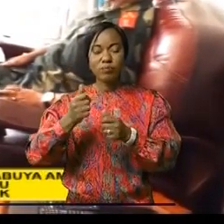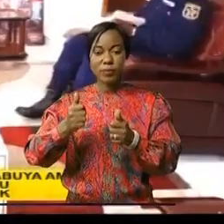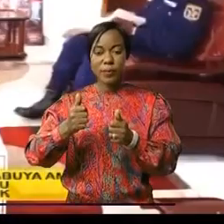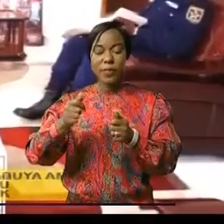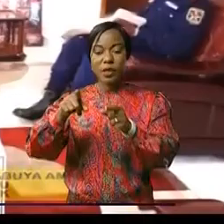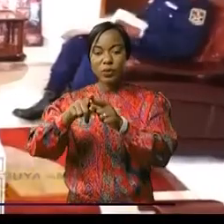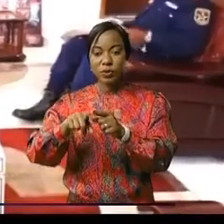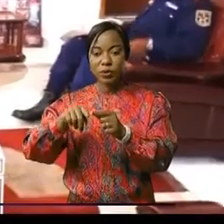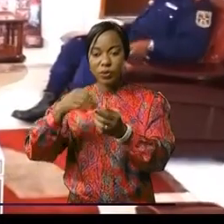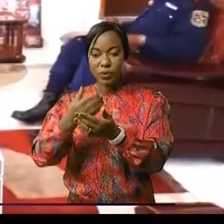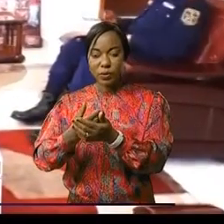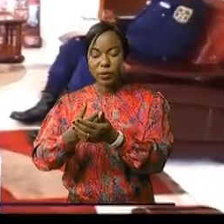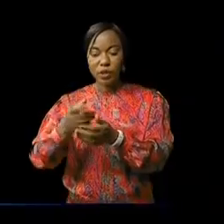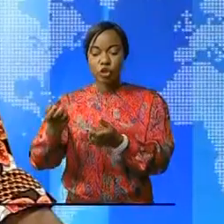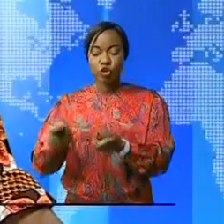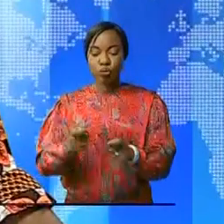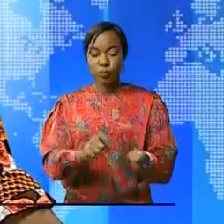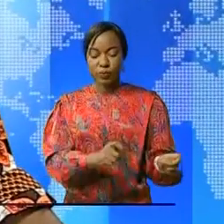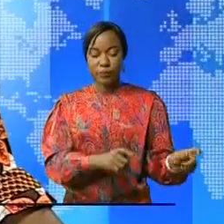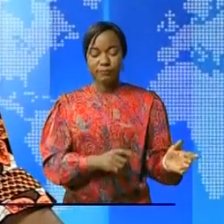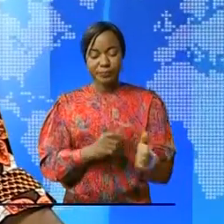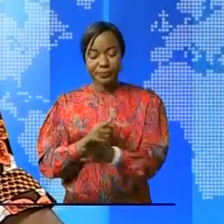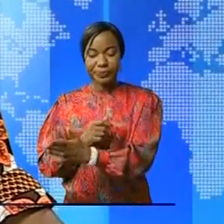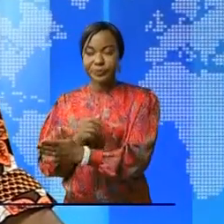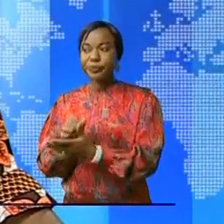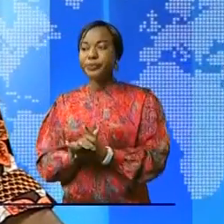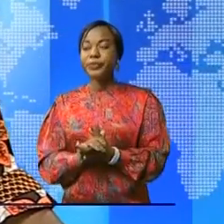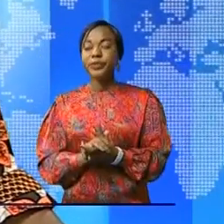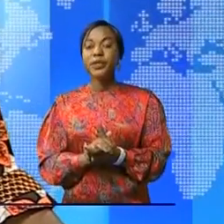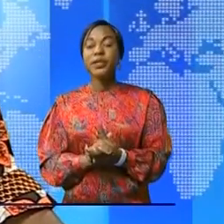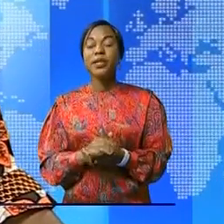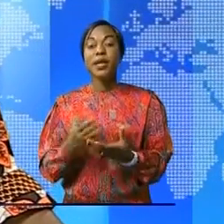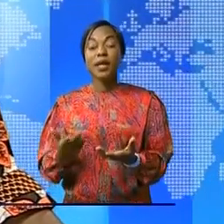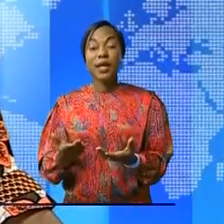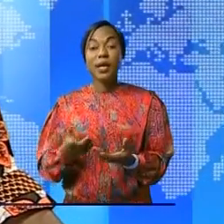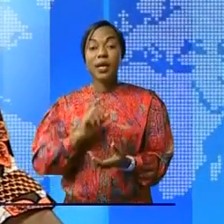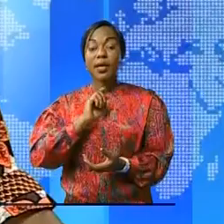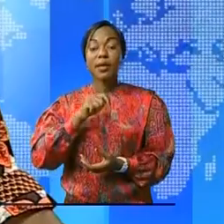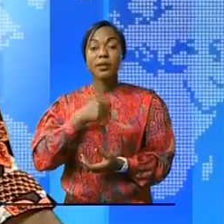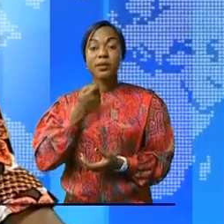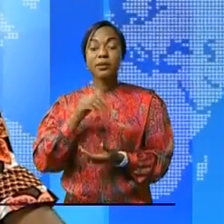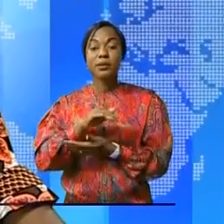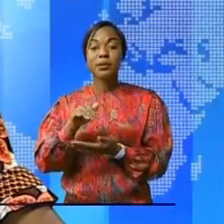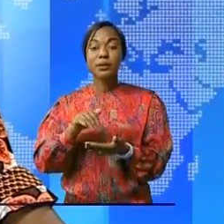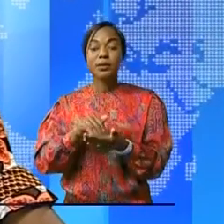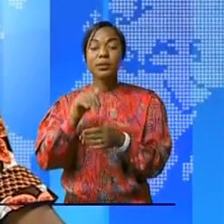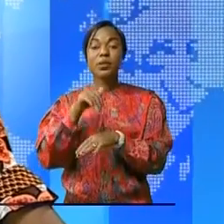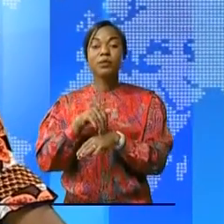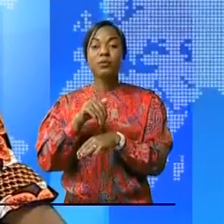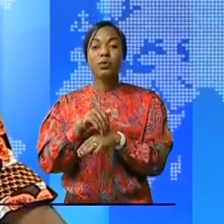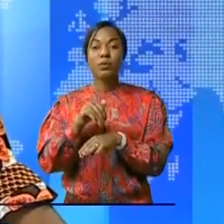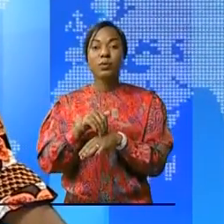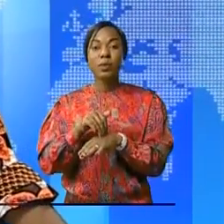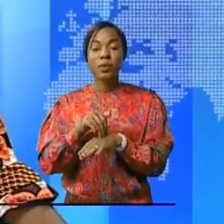province de la Tchopo. Et la prison centrale de Boma, dans le Congo central, a subi